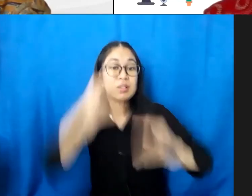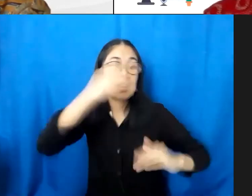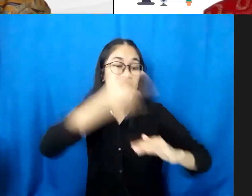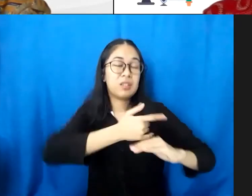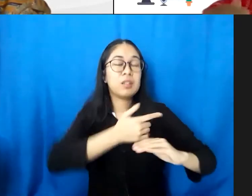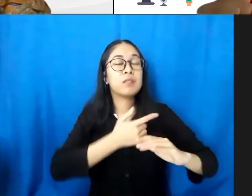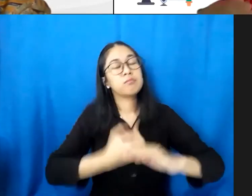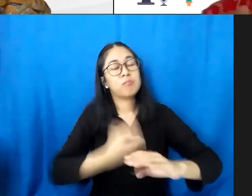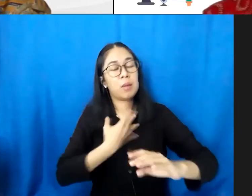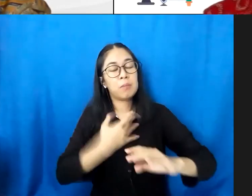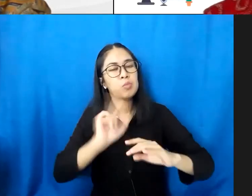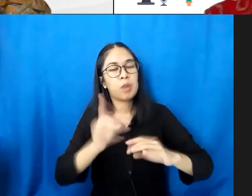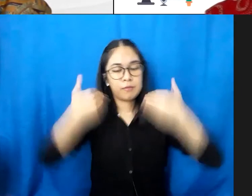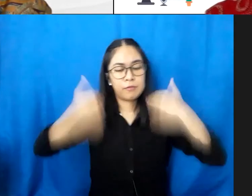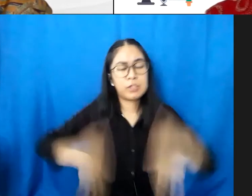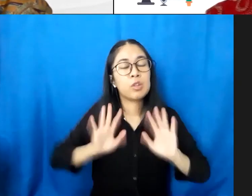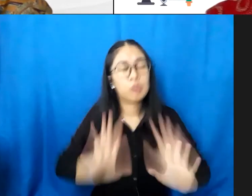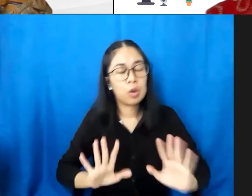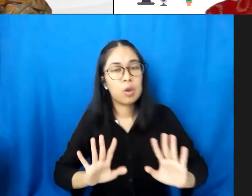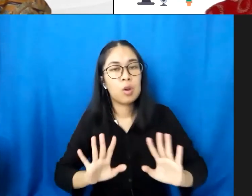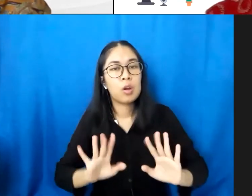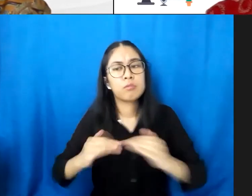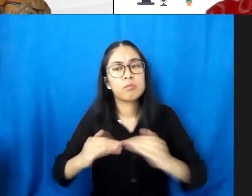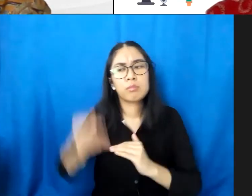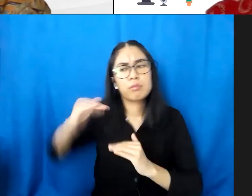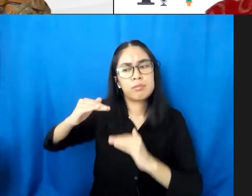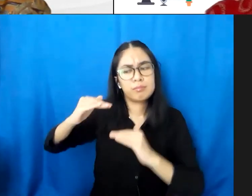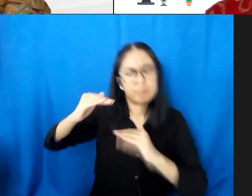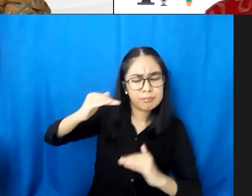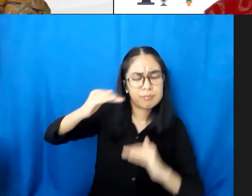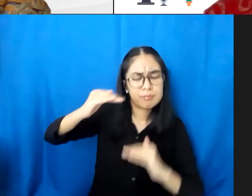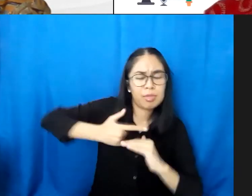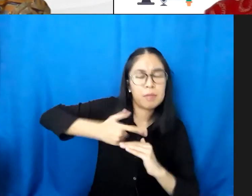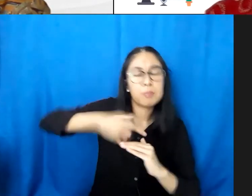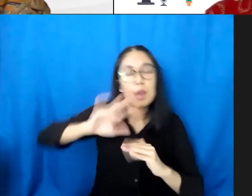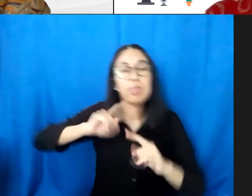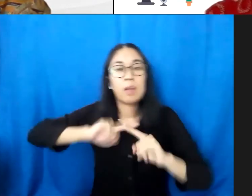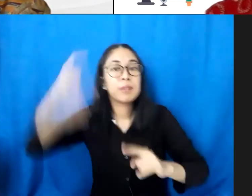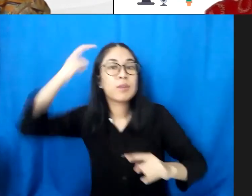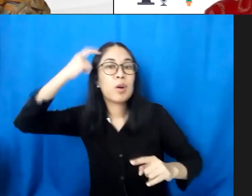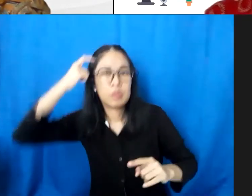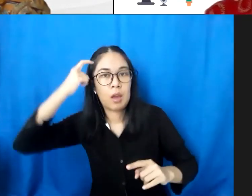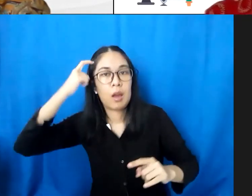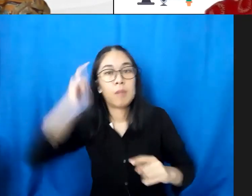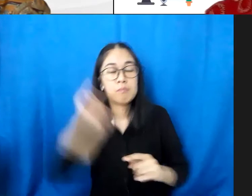yang dia tumbuh kembangnya berkurang tapi yang lebih bahaya adalah otak dimana IQ